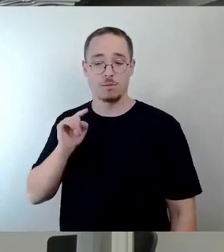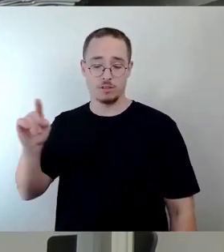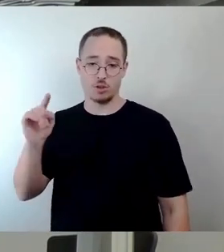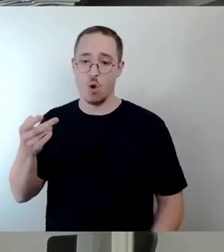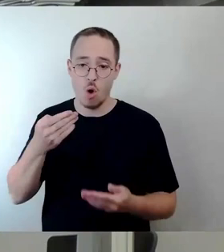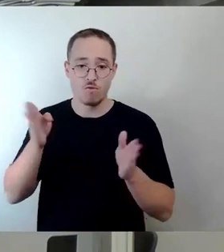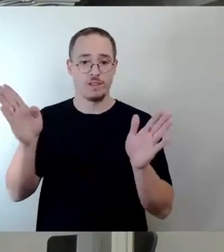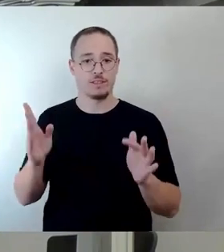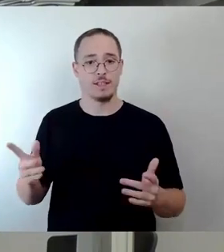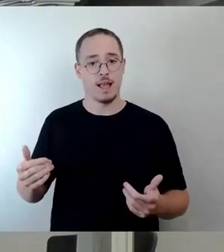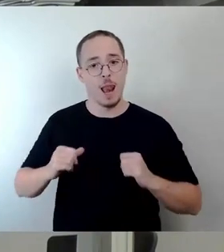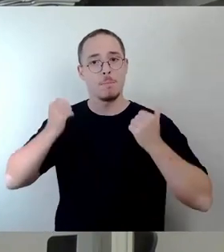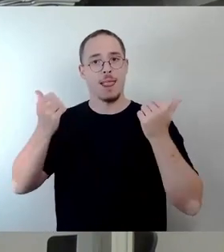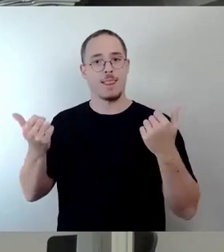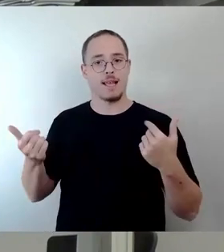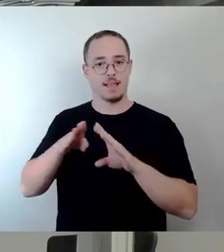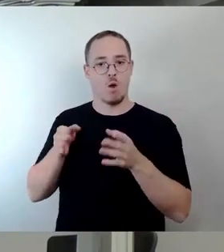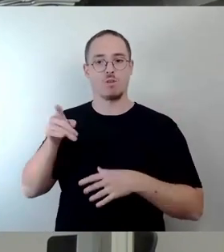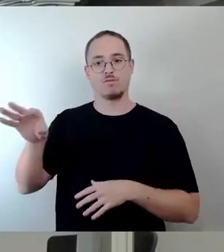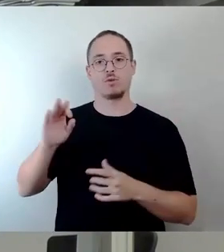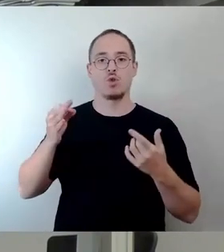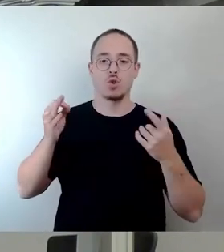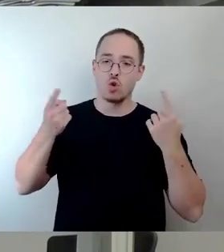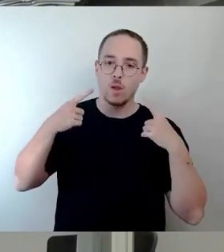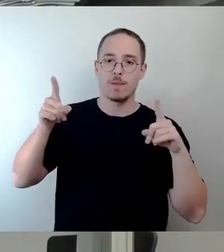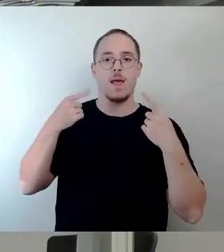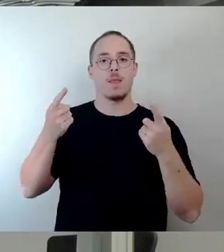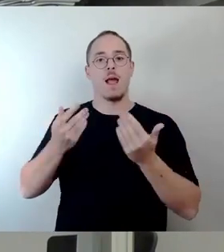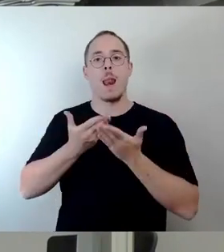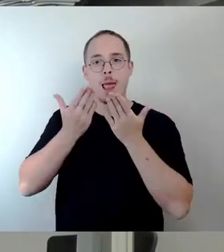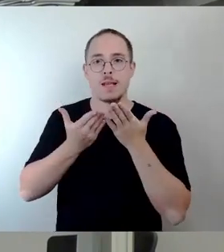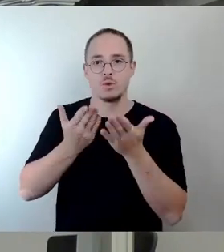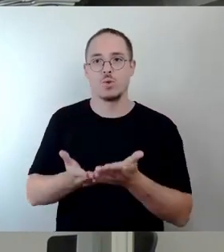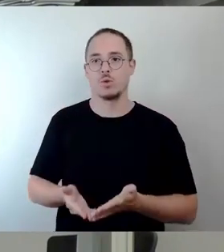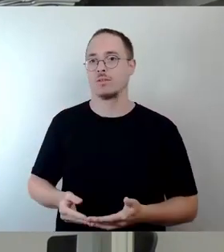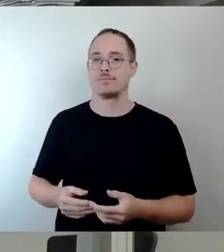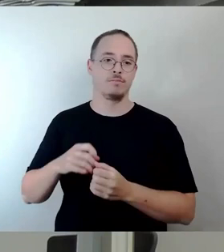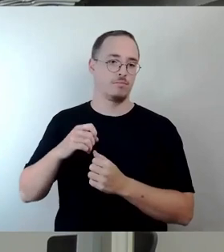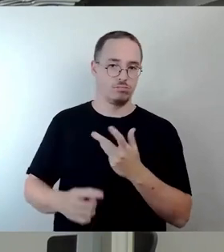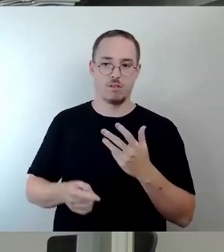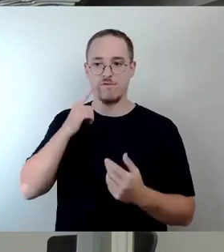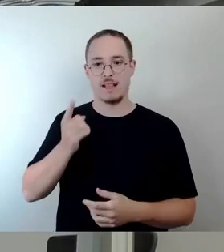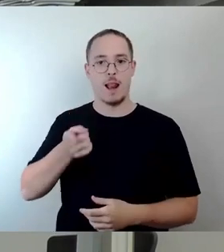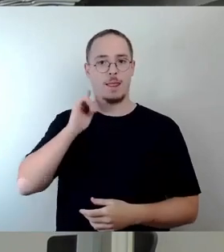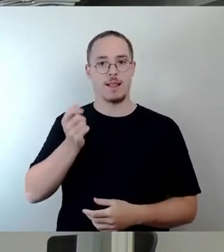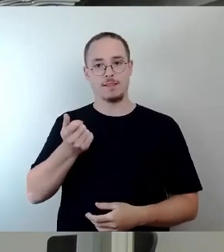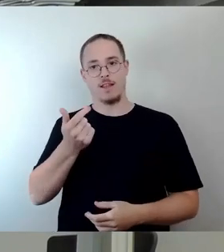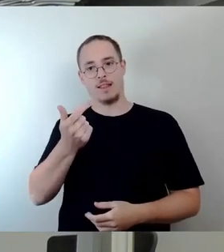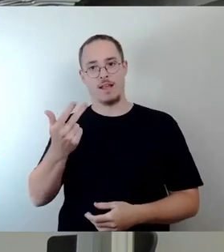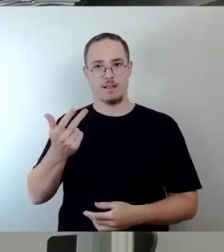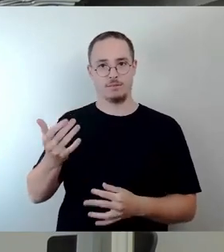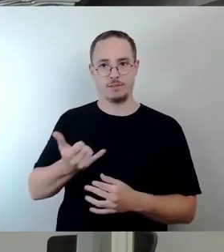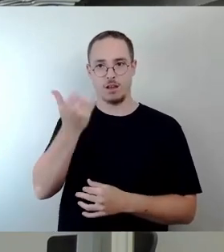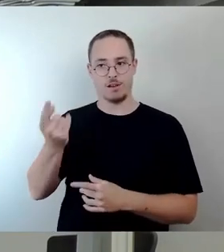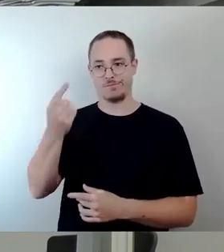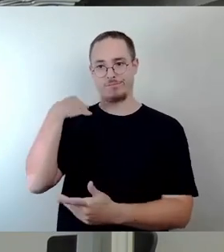Ausstellungen, Lesungen. Sie haben das gesehen im Hintergrund, was dort die letzten Jahre gelaufen ist. Wir werden es sanieren. Wir werden